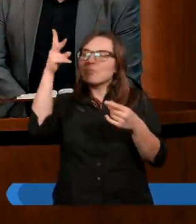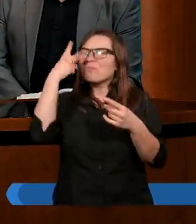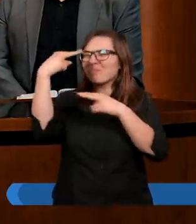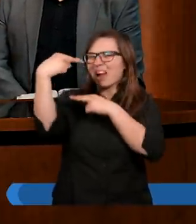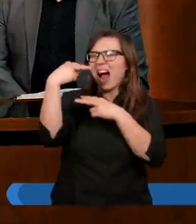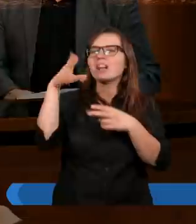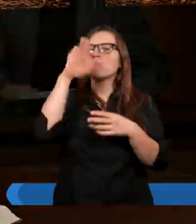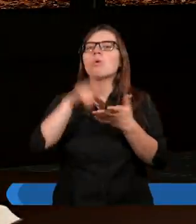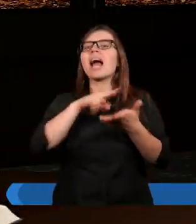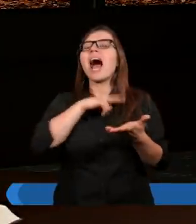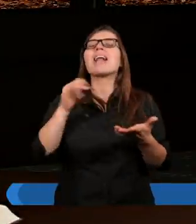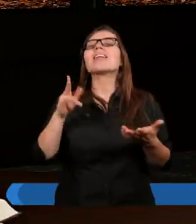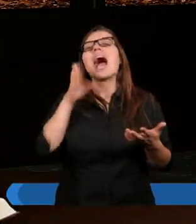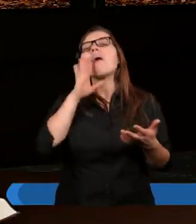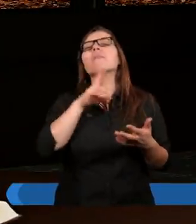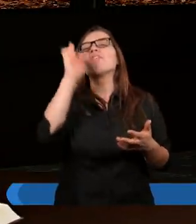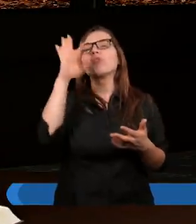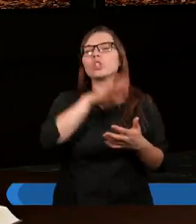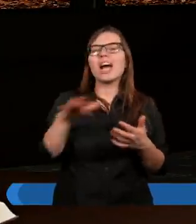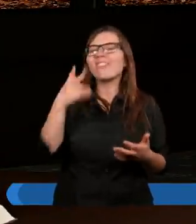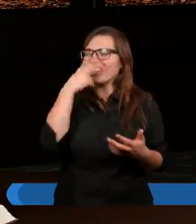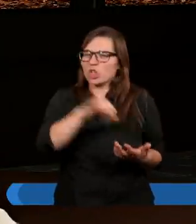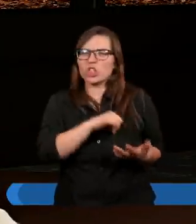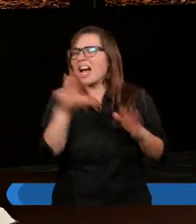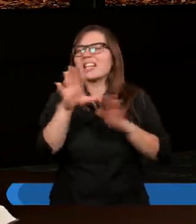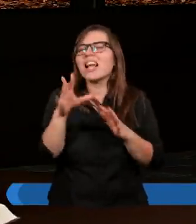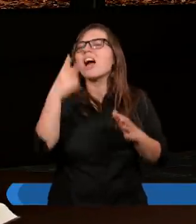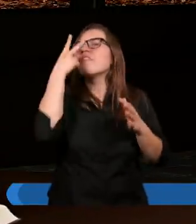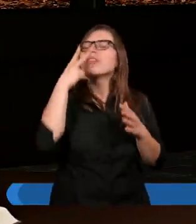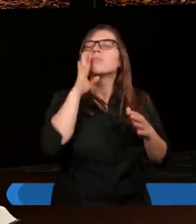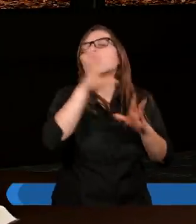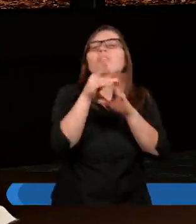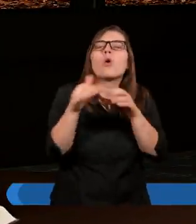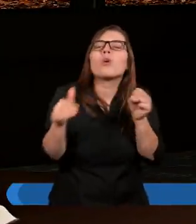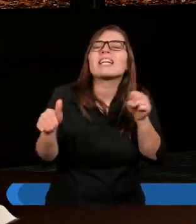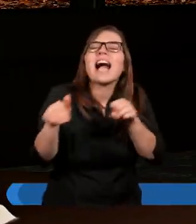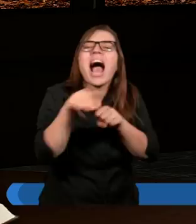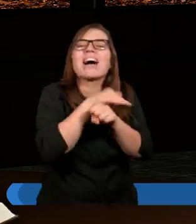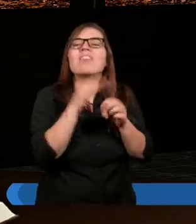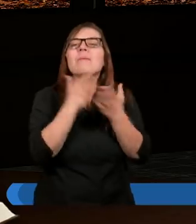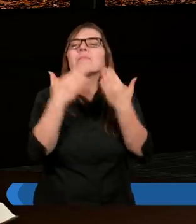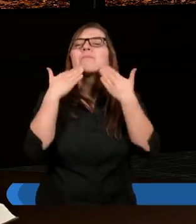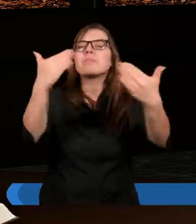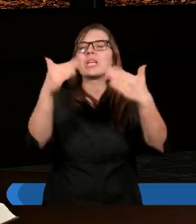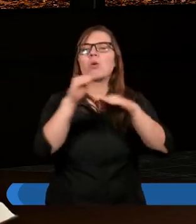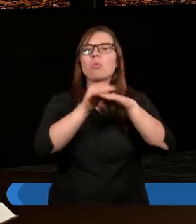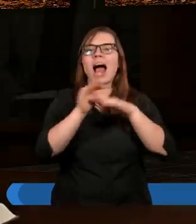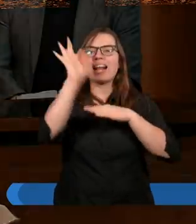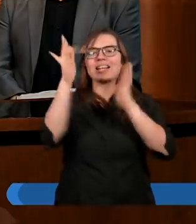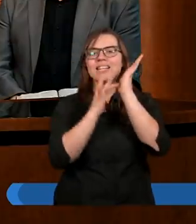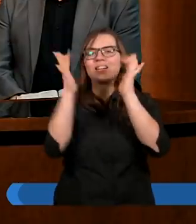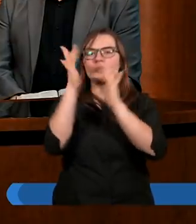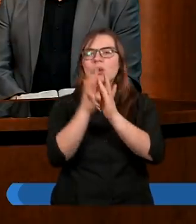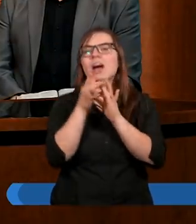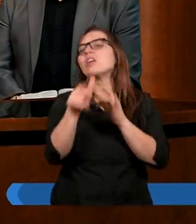Syna. Nie widzi w nas już grzechów, bo wszystko to zakrywa łaska Jezusa Chrystusa. No właśnie